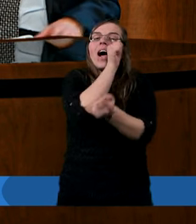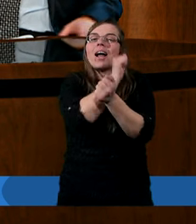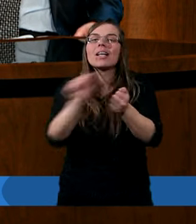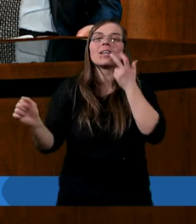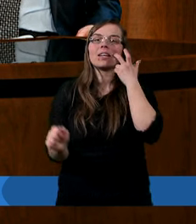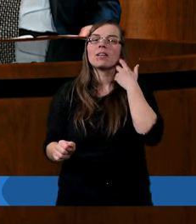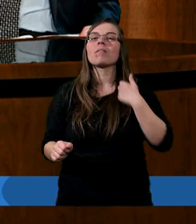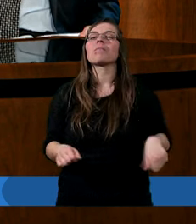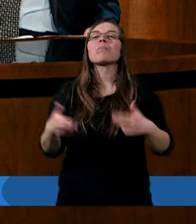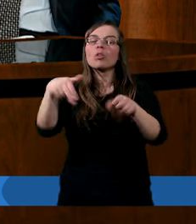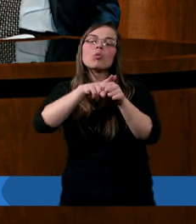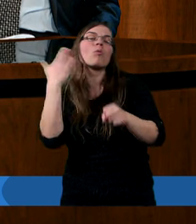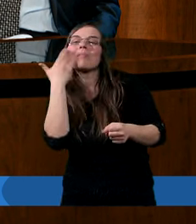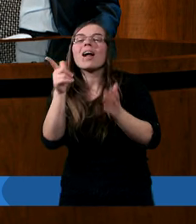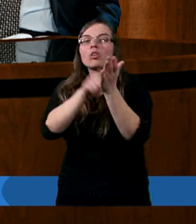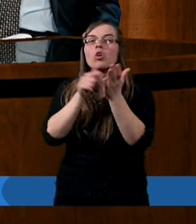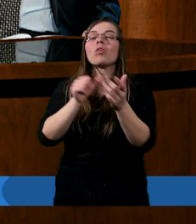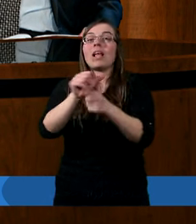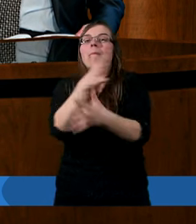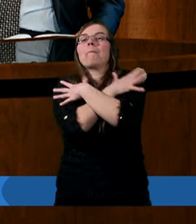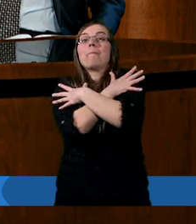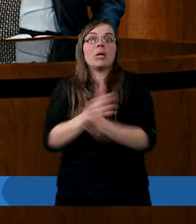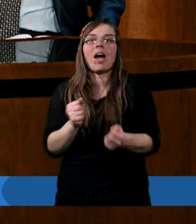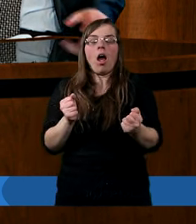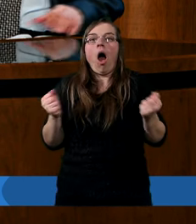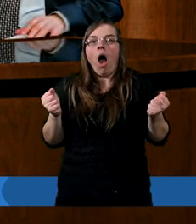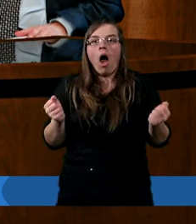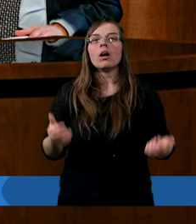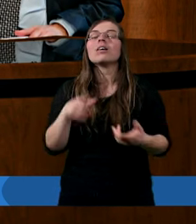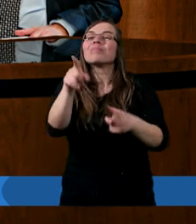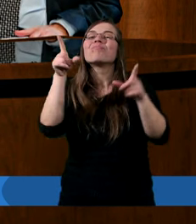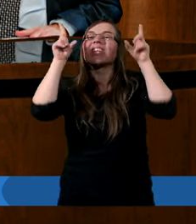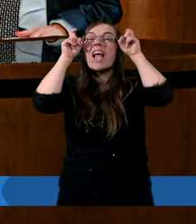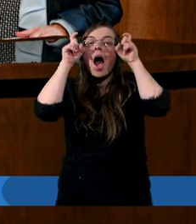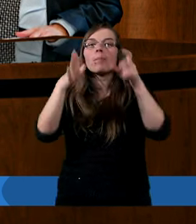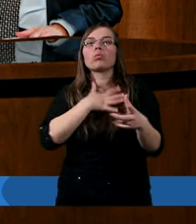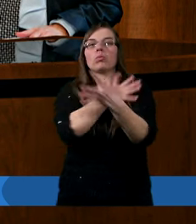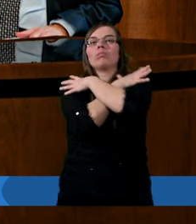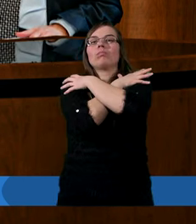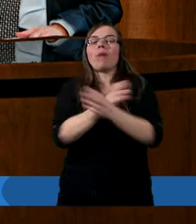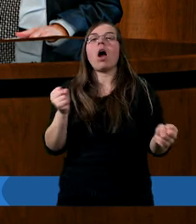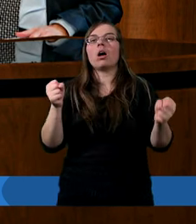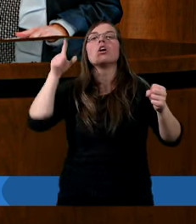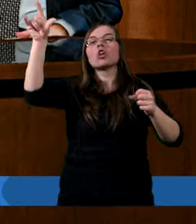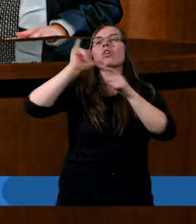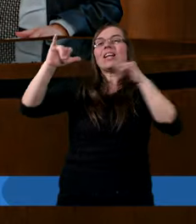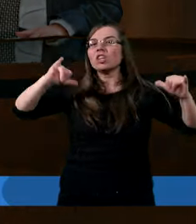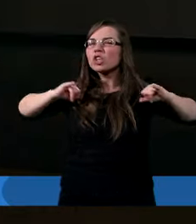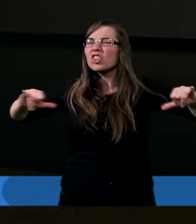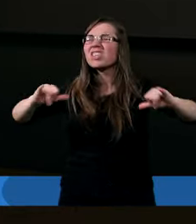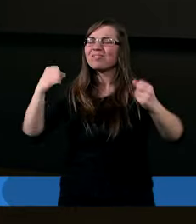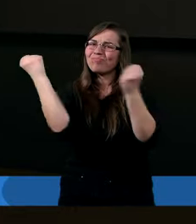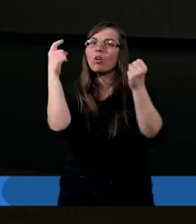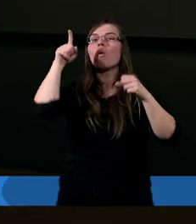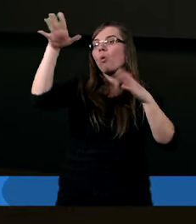którą bardzo często jesteśmy przerażeni, walki z diabłem, przecież diabeł jest silniejszy od nas, bo on go